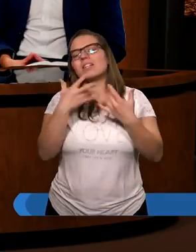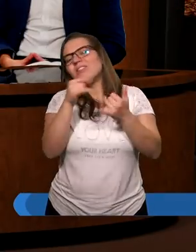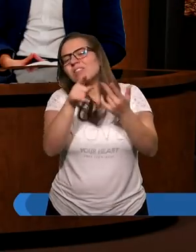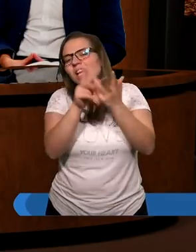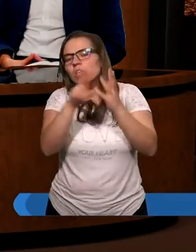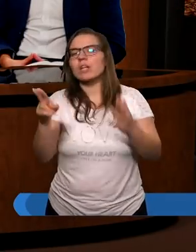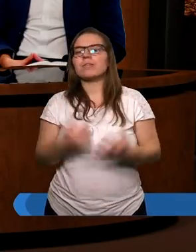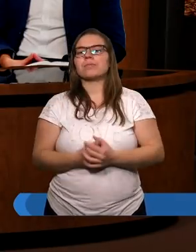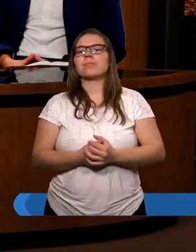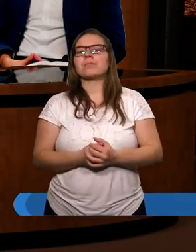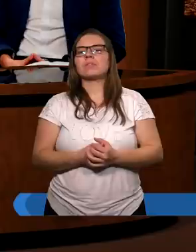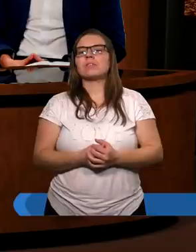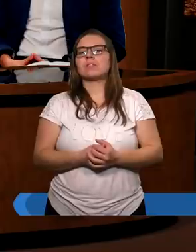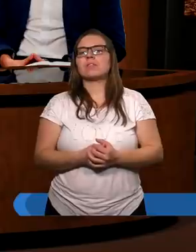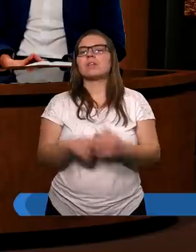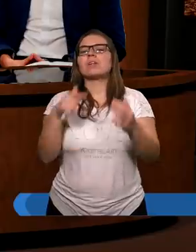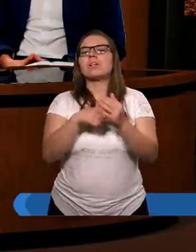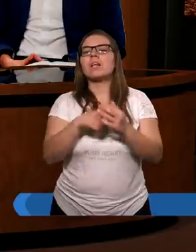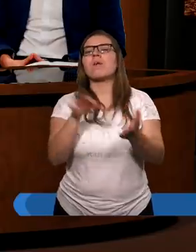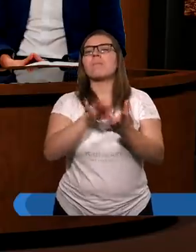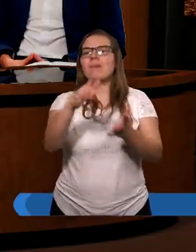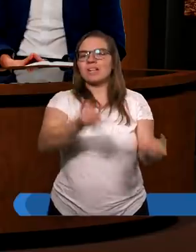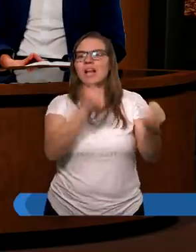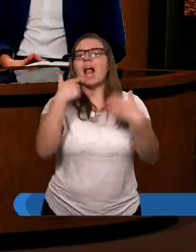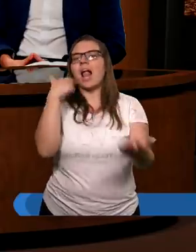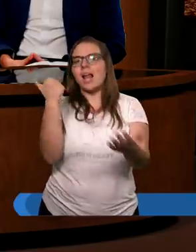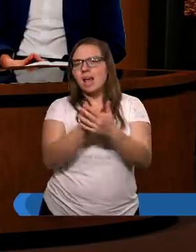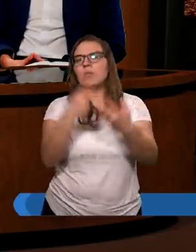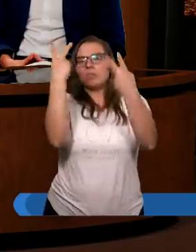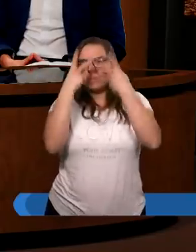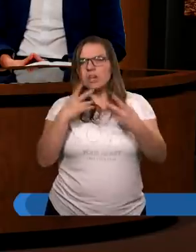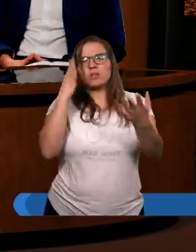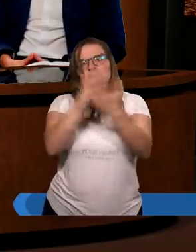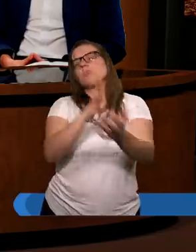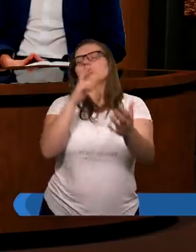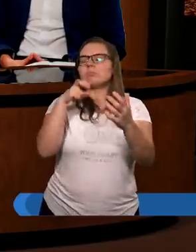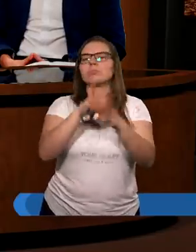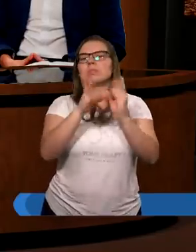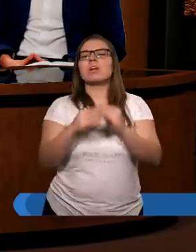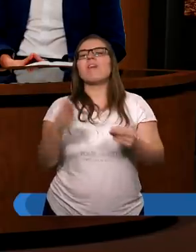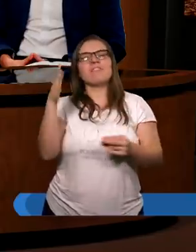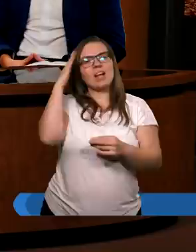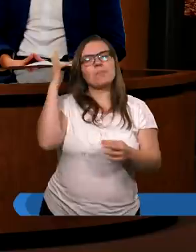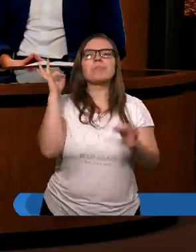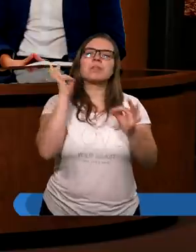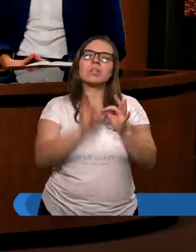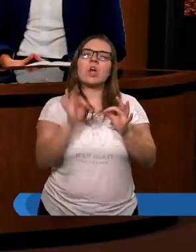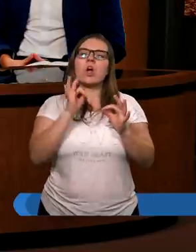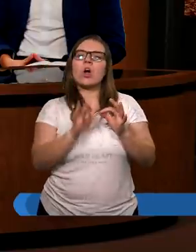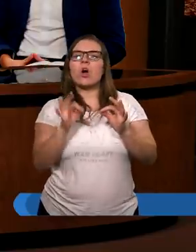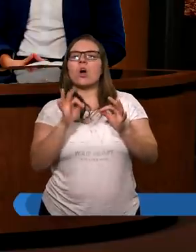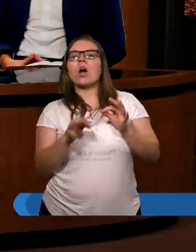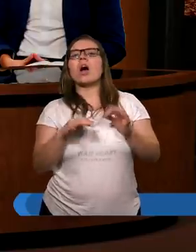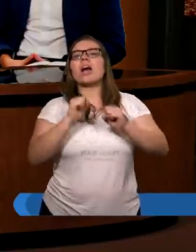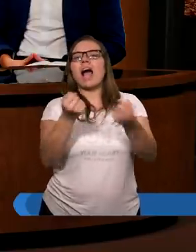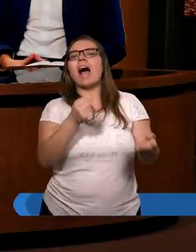Dziękuję. I zaniesiono ten list, przeczytano. Nie wiemy dokładnie, jak się